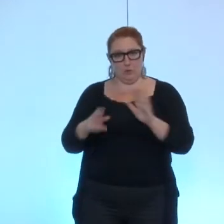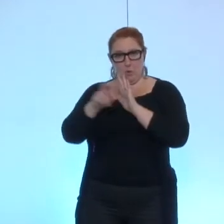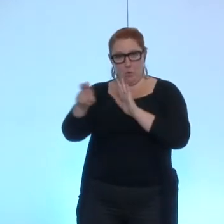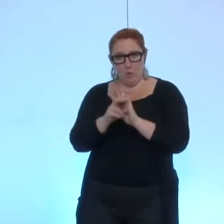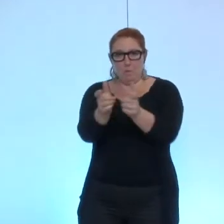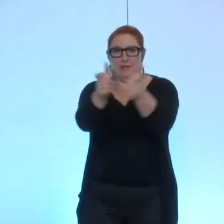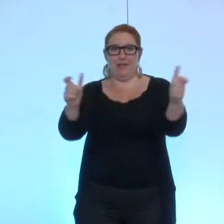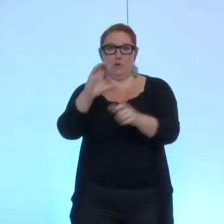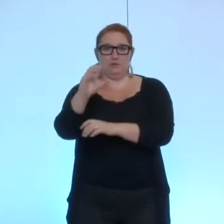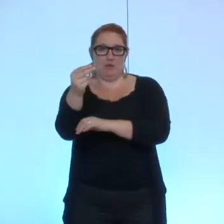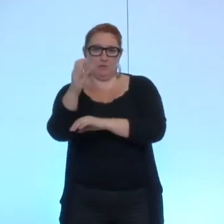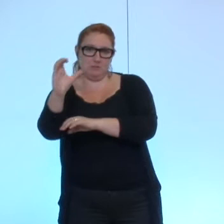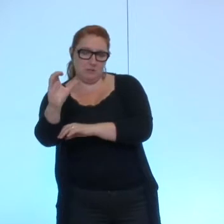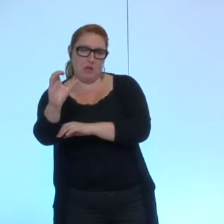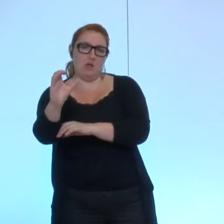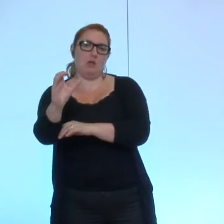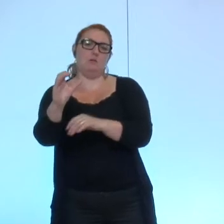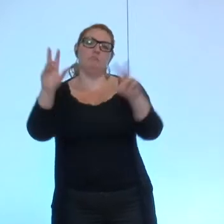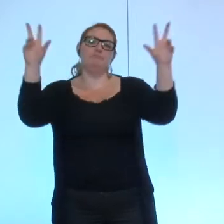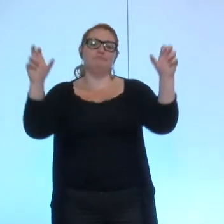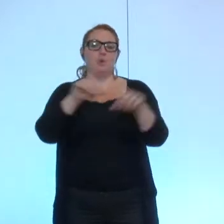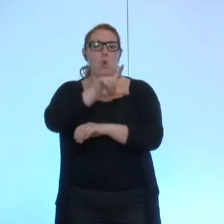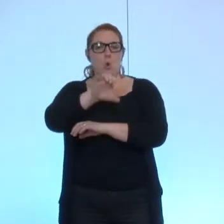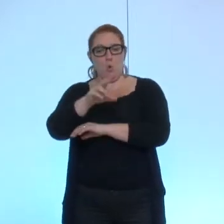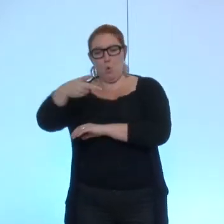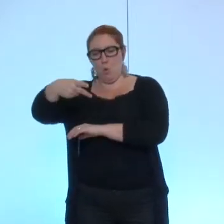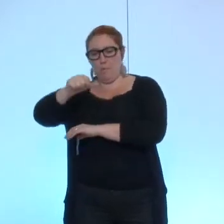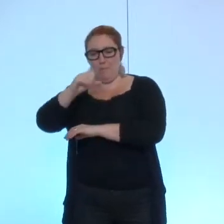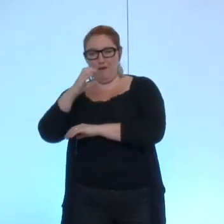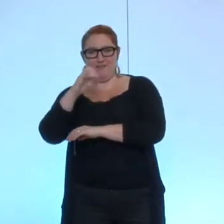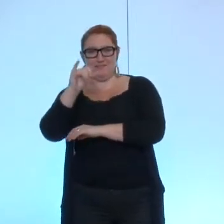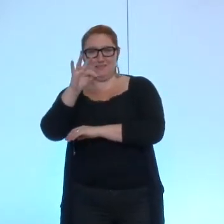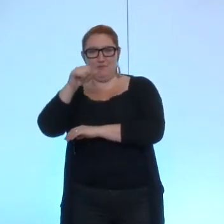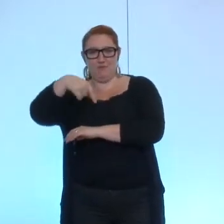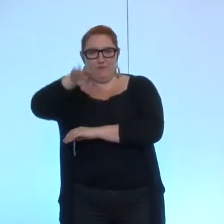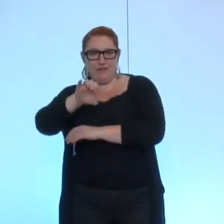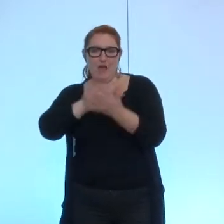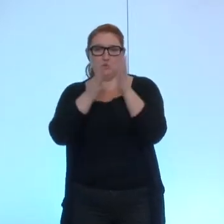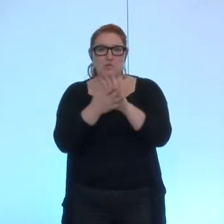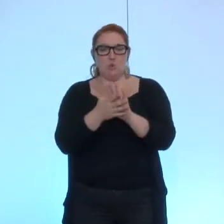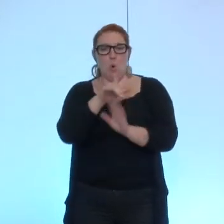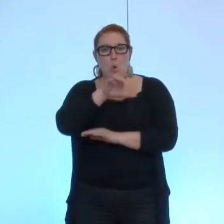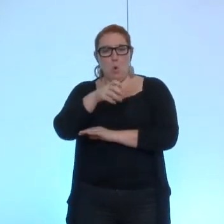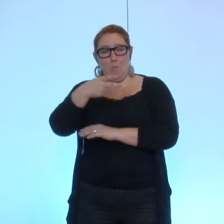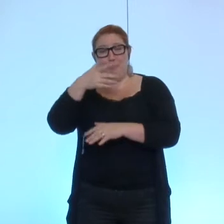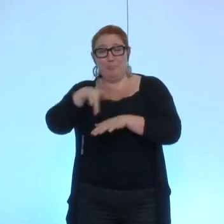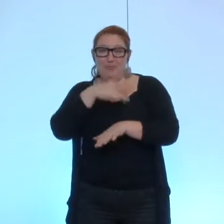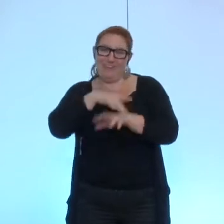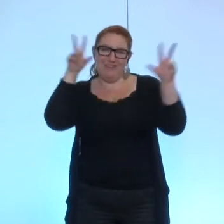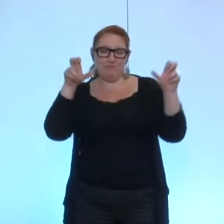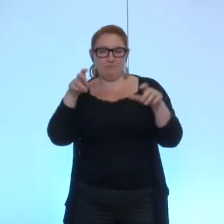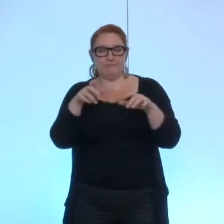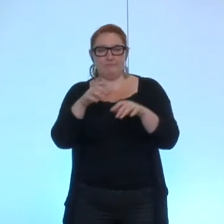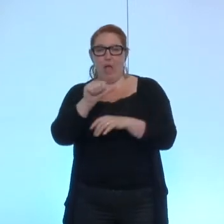le Pacifique l'association le pied à coulisses qui s'abstient qui est contre qui est pour